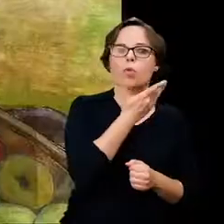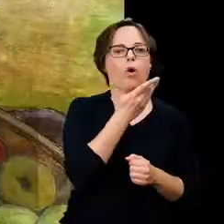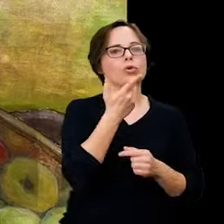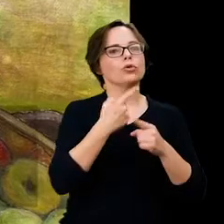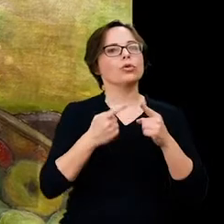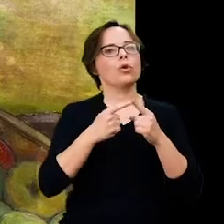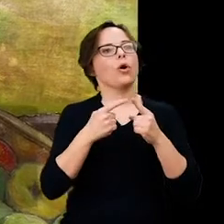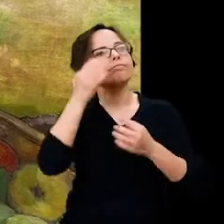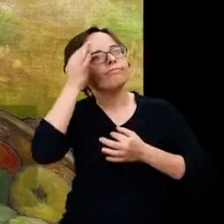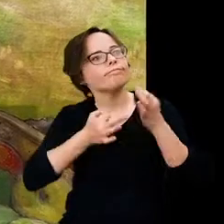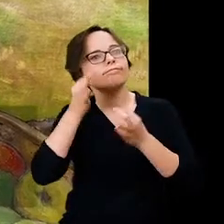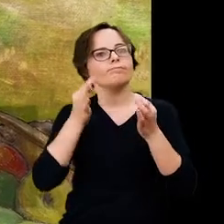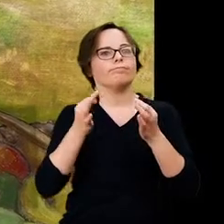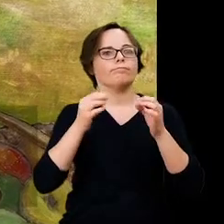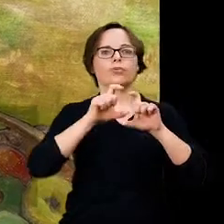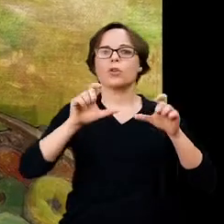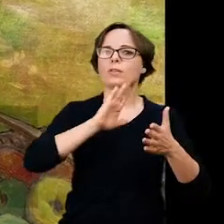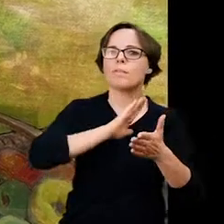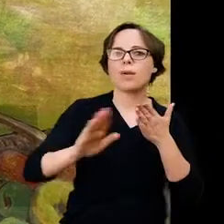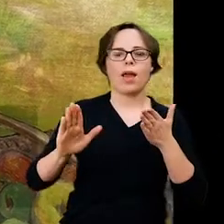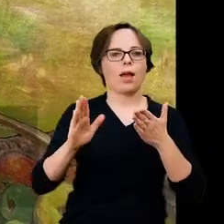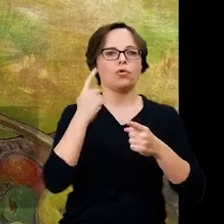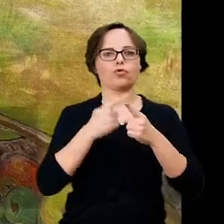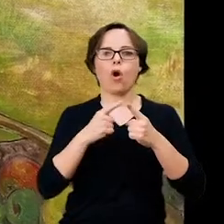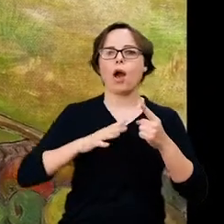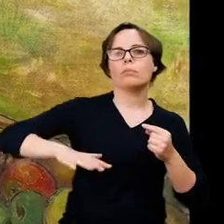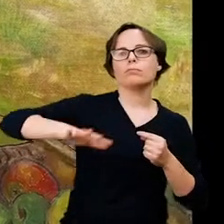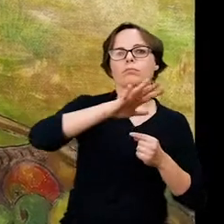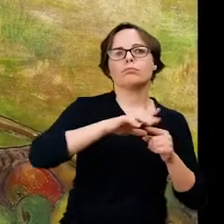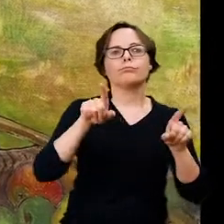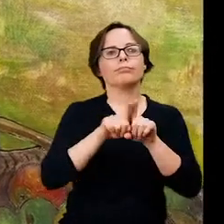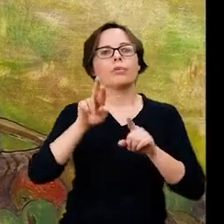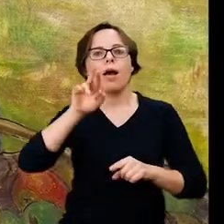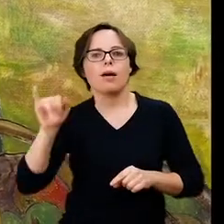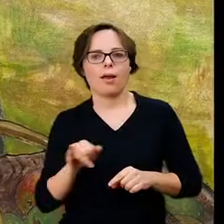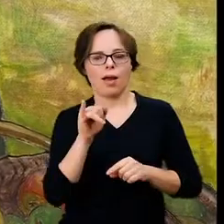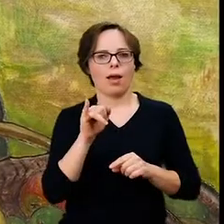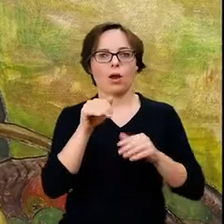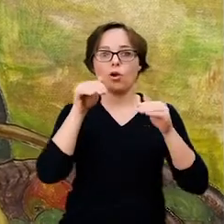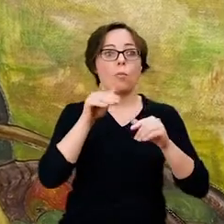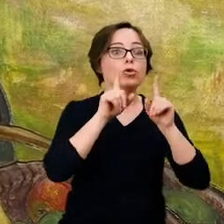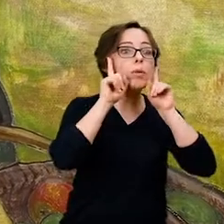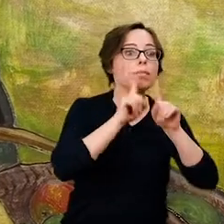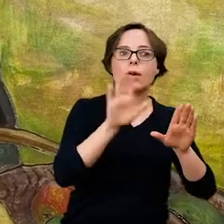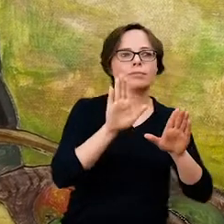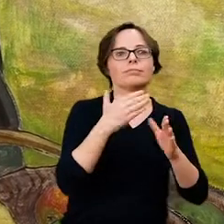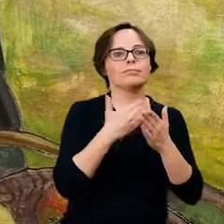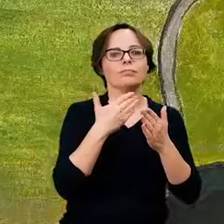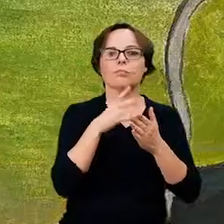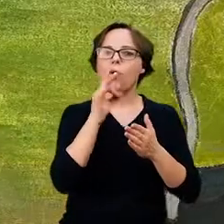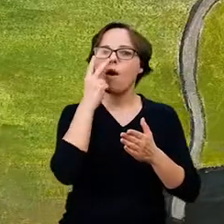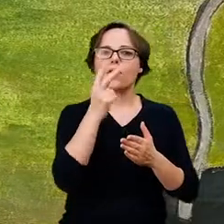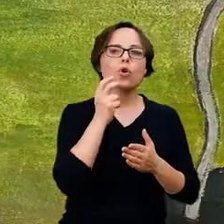bezczasie, w arkadyjskim krajobrazie, nieco odrealnionym poprzez śmiałe zestawienia różu i